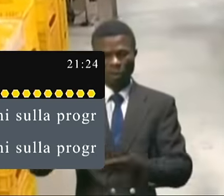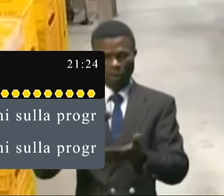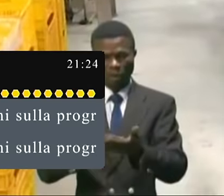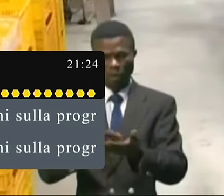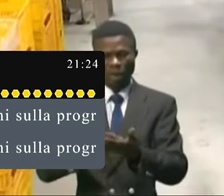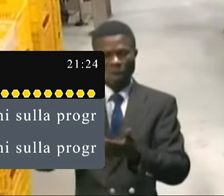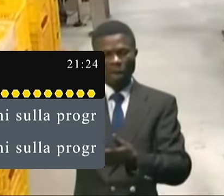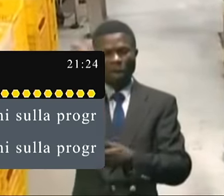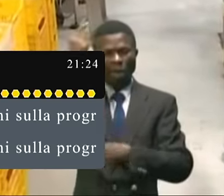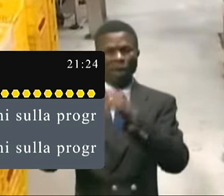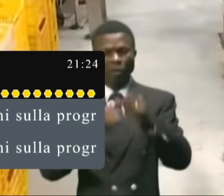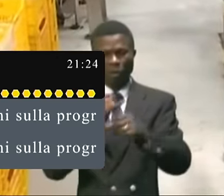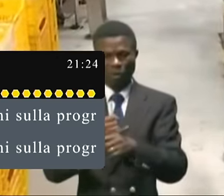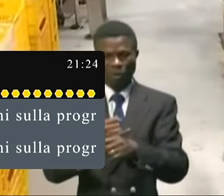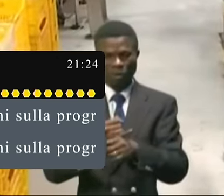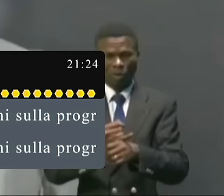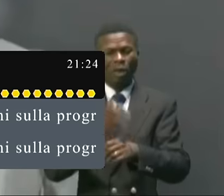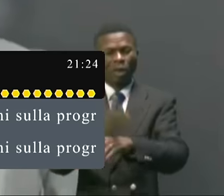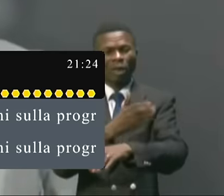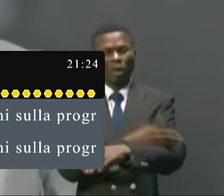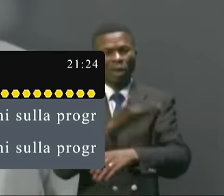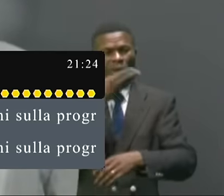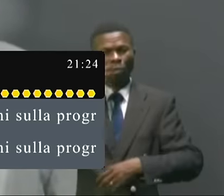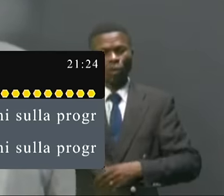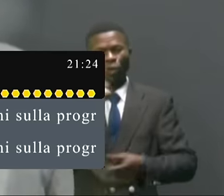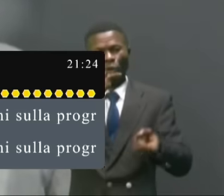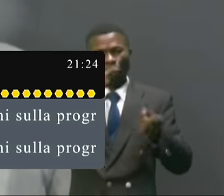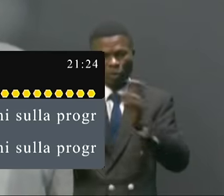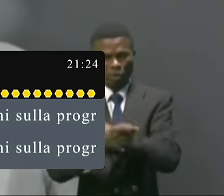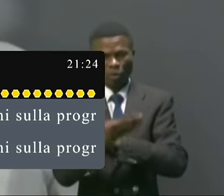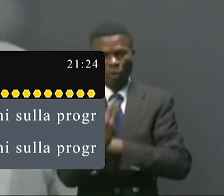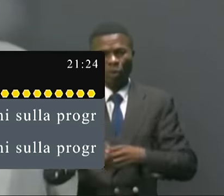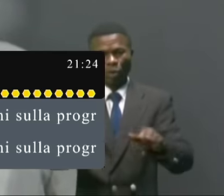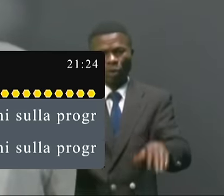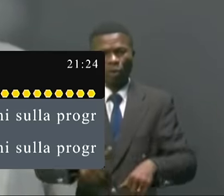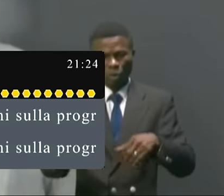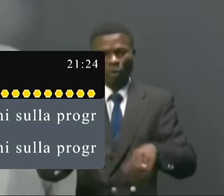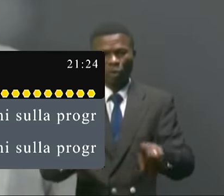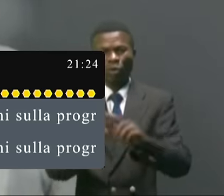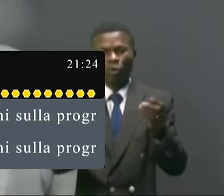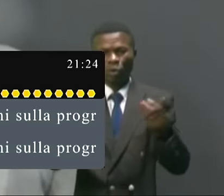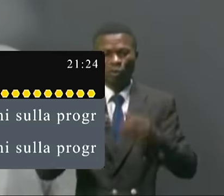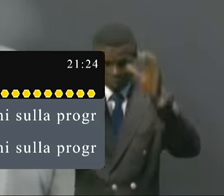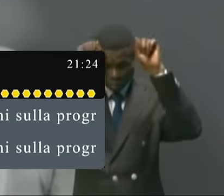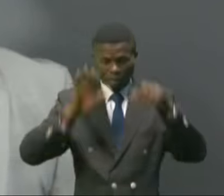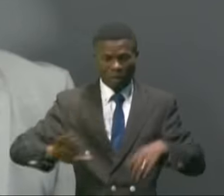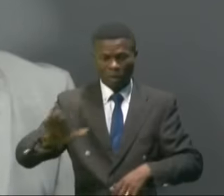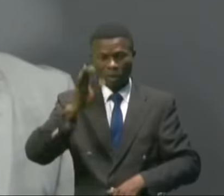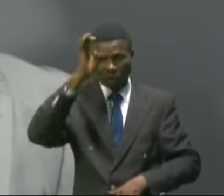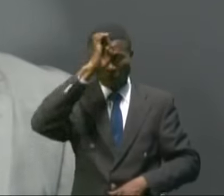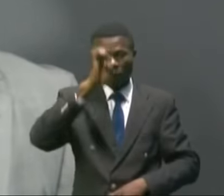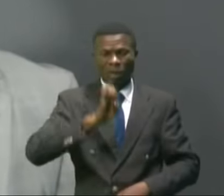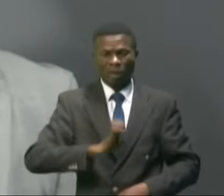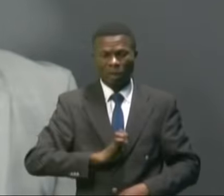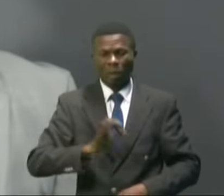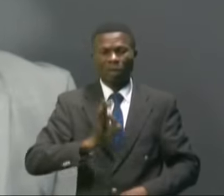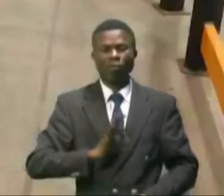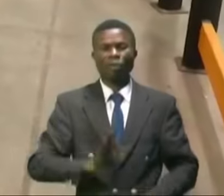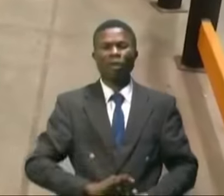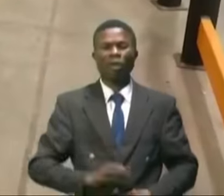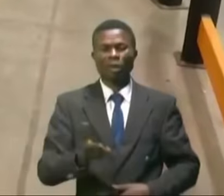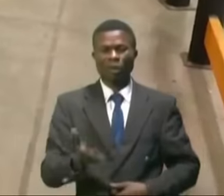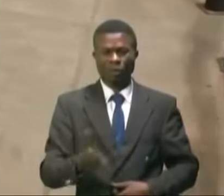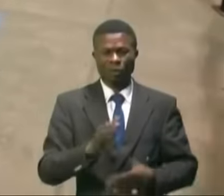et de faire un bon en avant sur la transformation de'agriculture, comme le veut le président de la République, son excellence Félix Antoine, tu sais qu'il est étudiant.